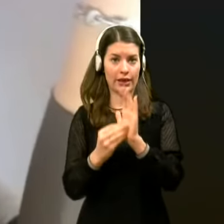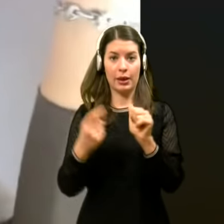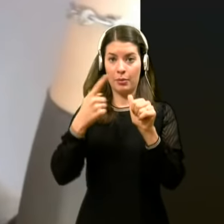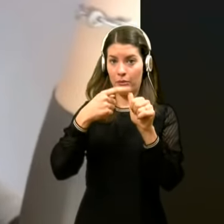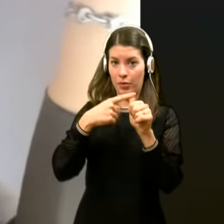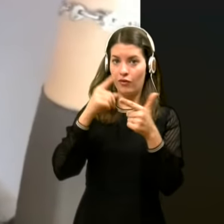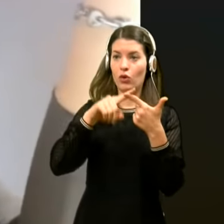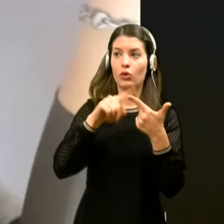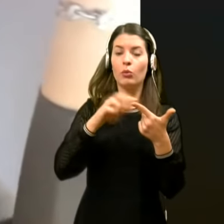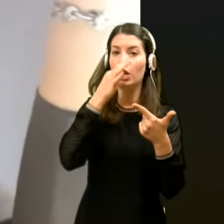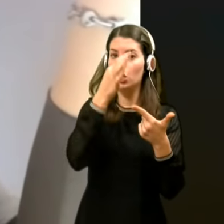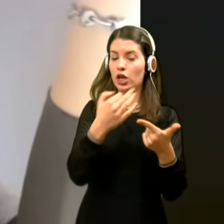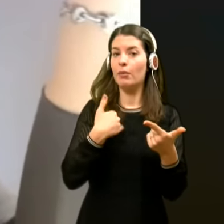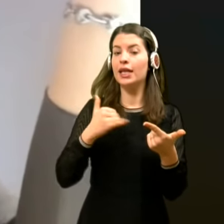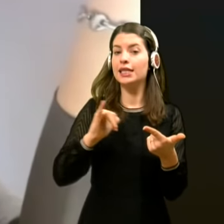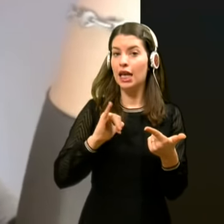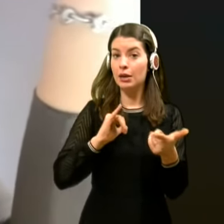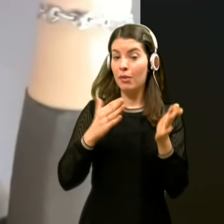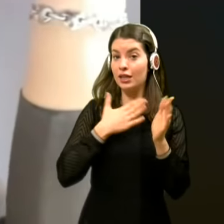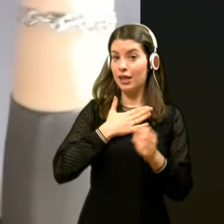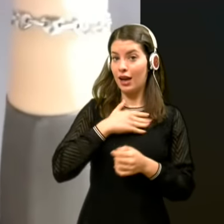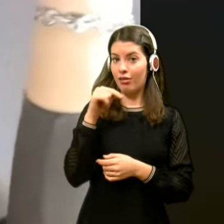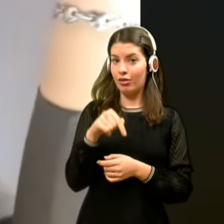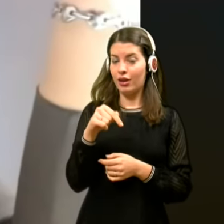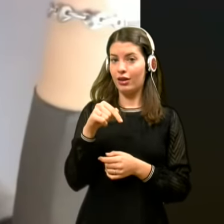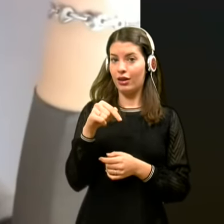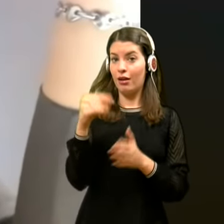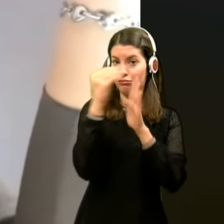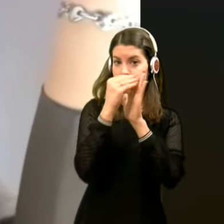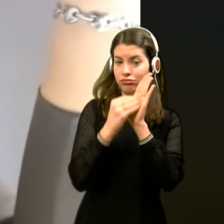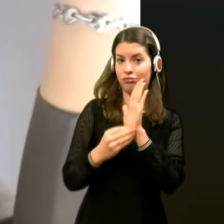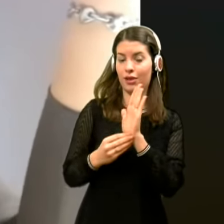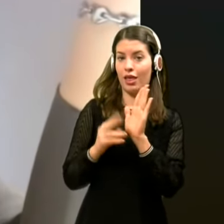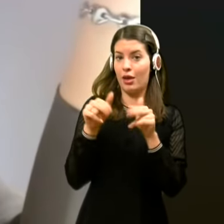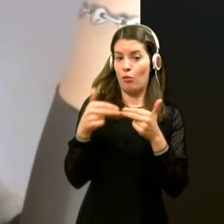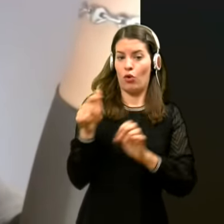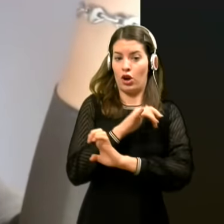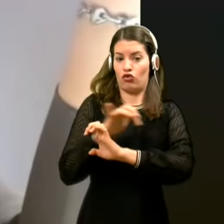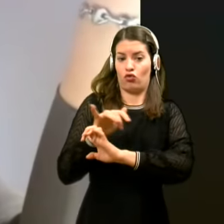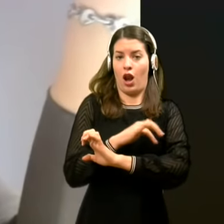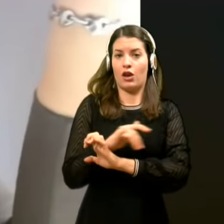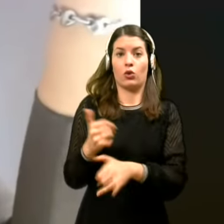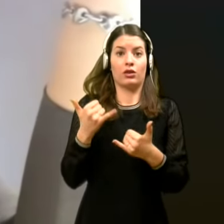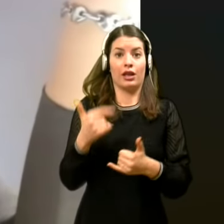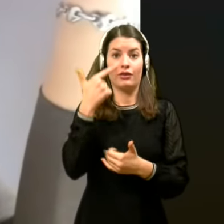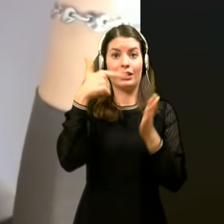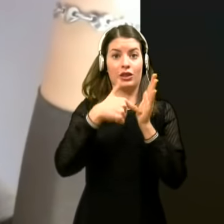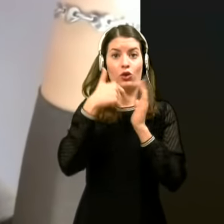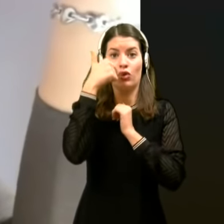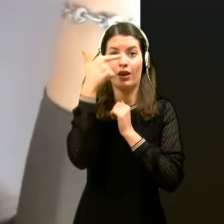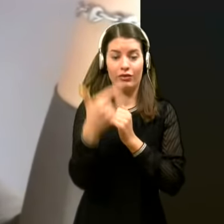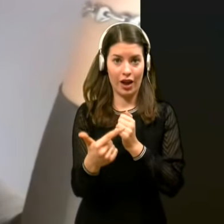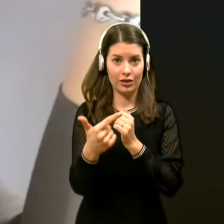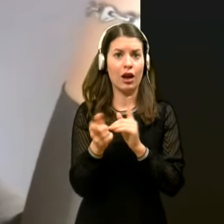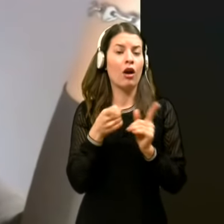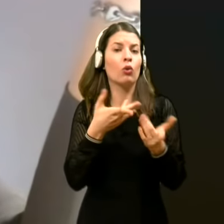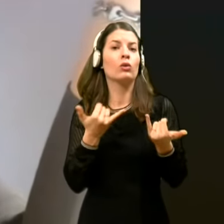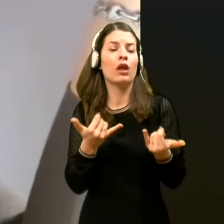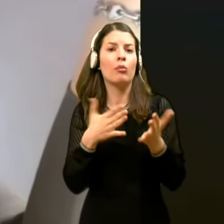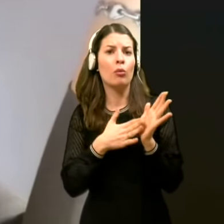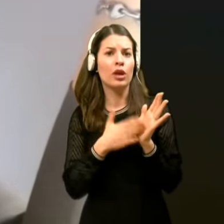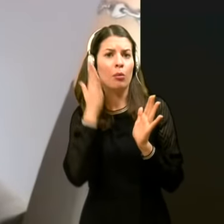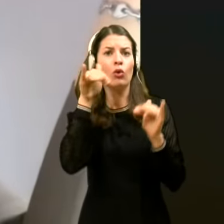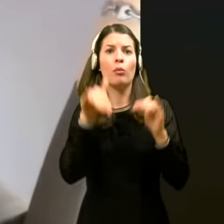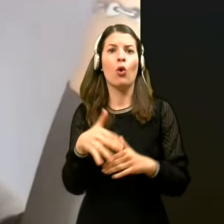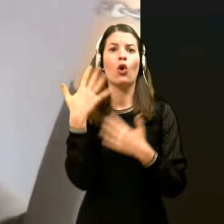zanima, zakaj se teh evidenc ne da pač računalniško, mislim, sve smo v leta 2021, kaj bo zdaj to pomenili, da boste vi